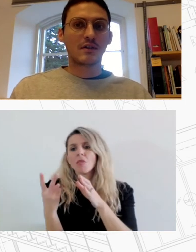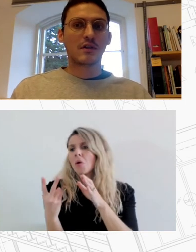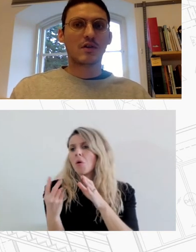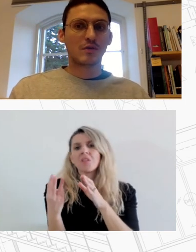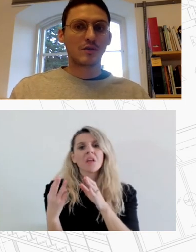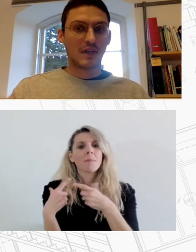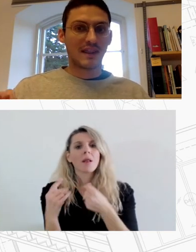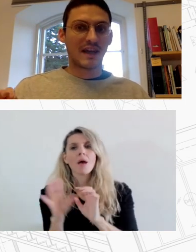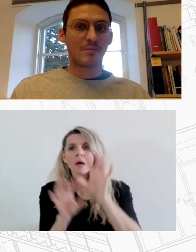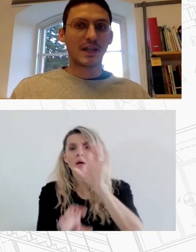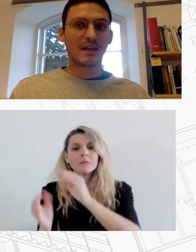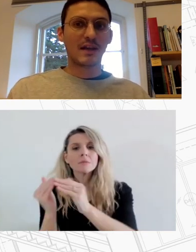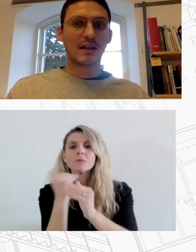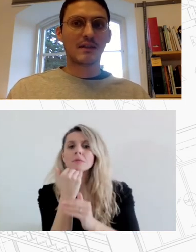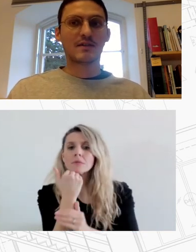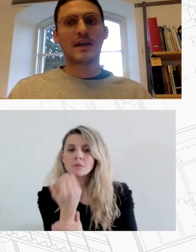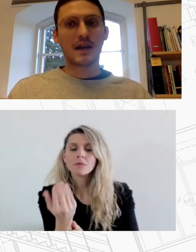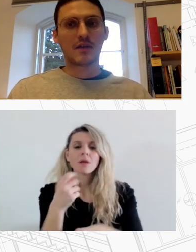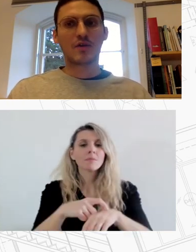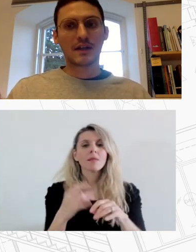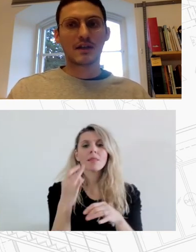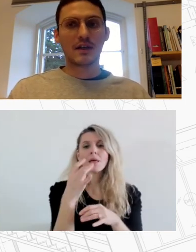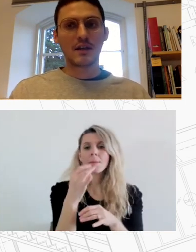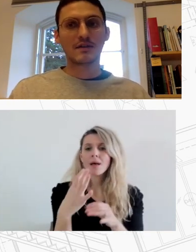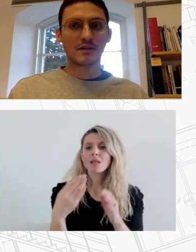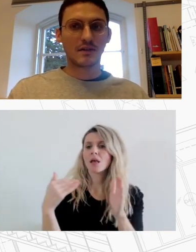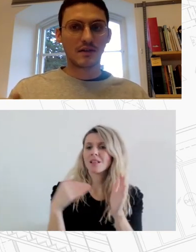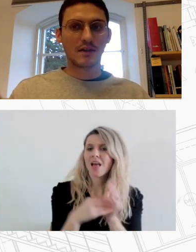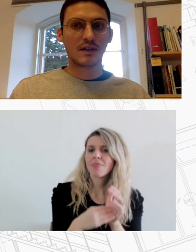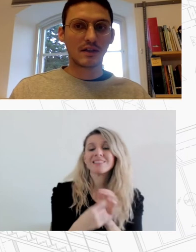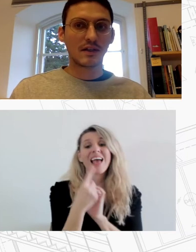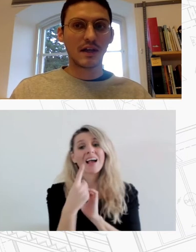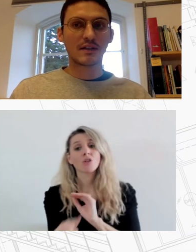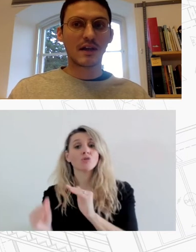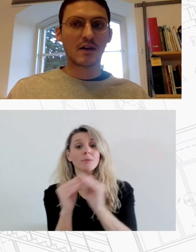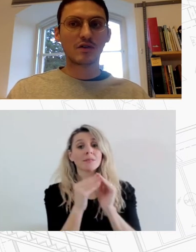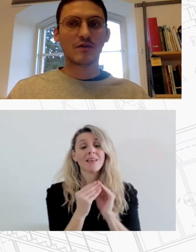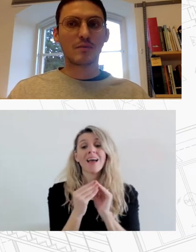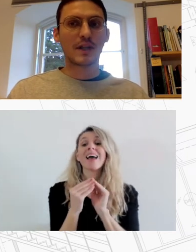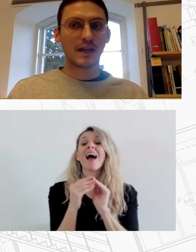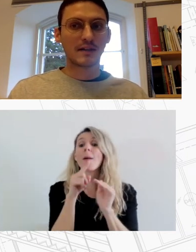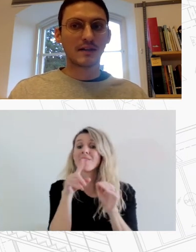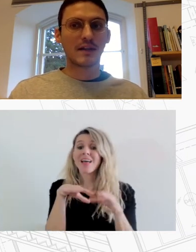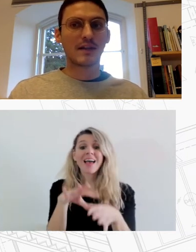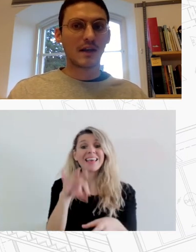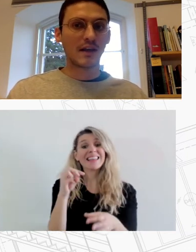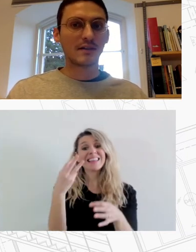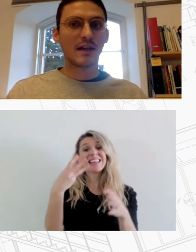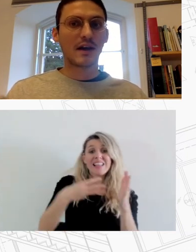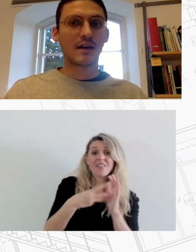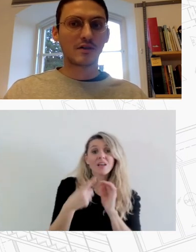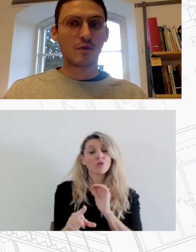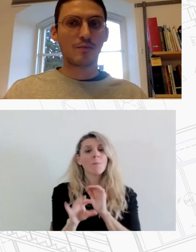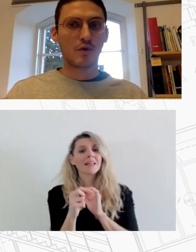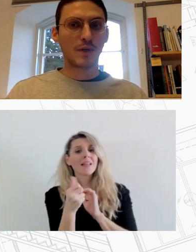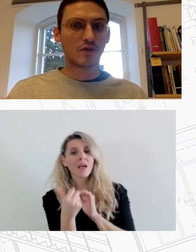χαρακτηριστικό από τις 15.100 κατοικίες οι 3.376 ήταν ανενεργές ή